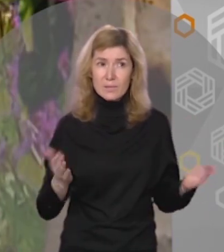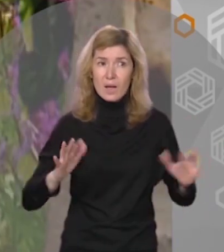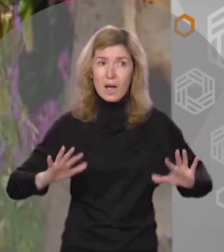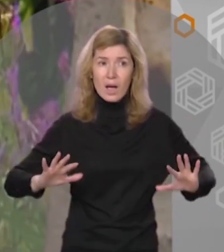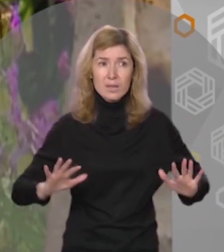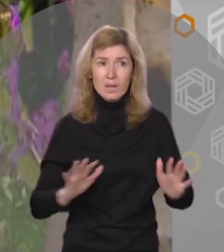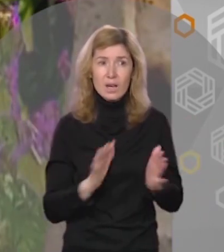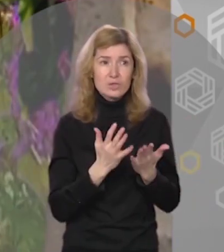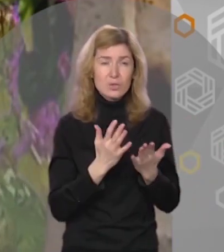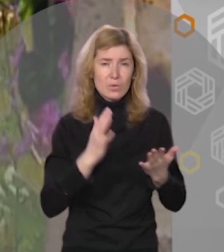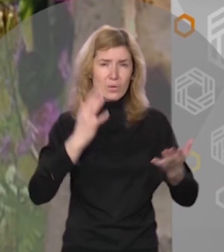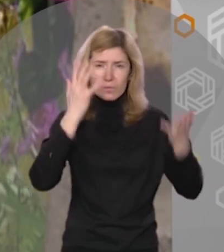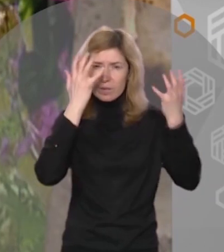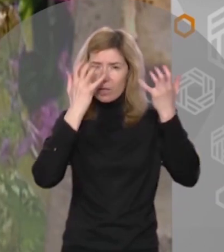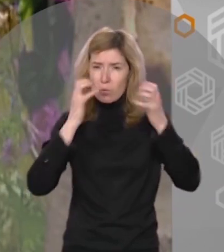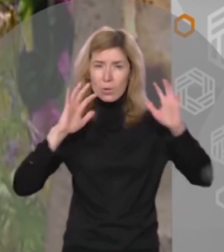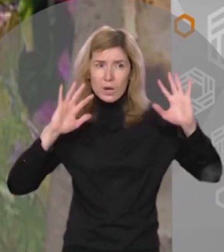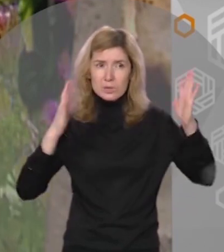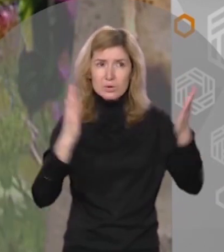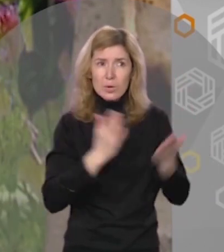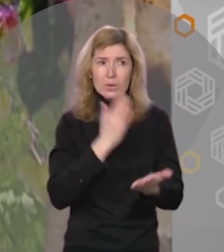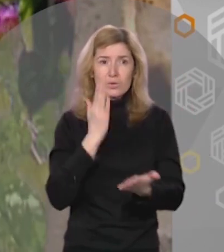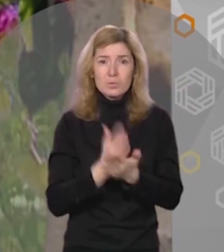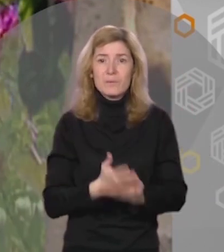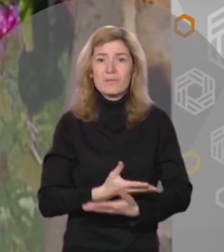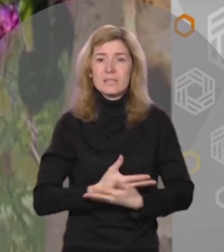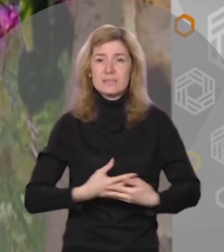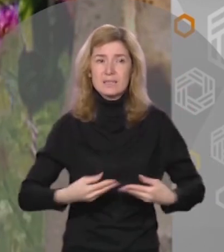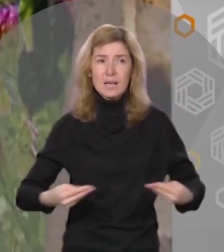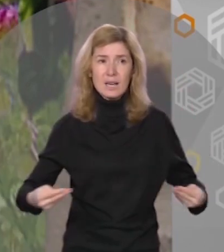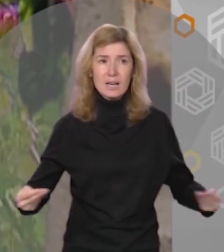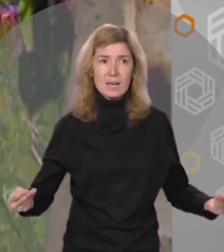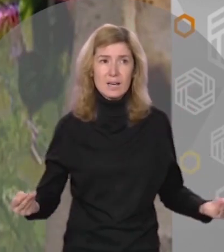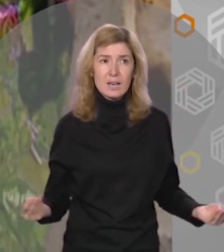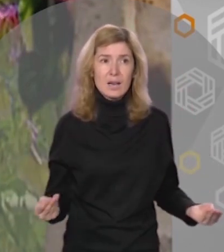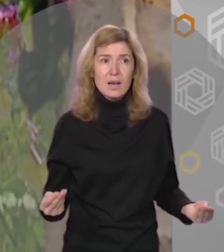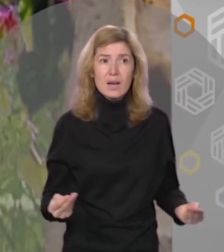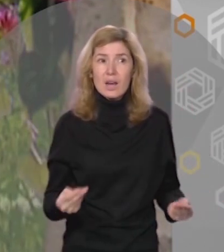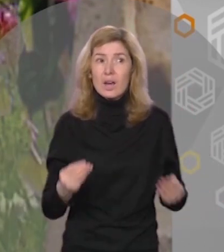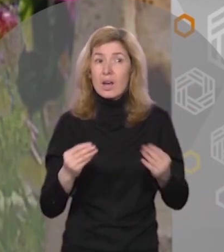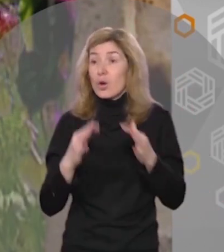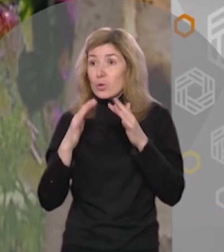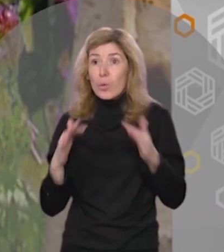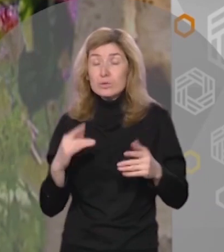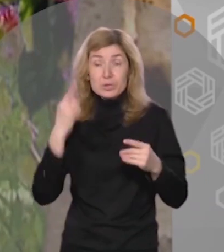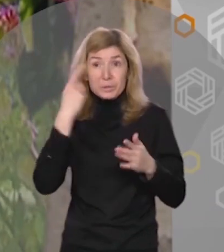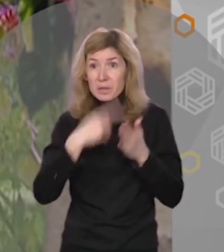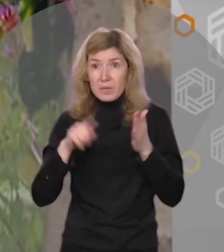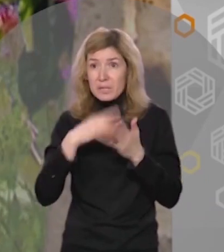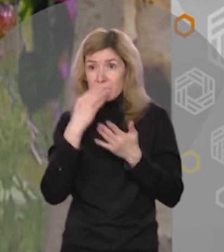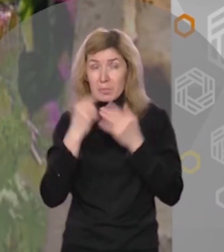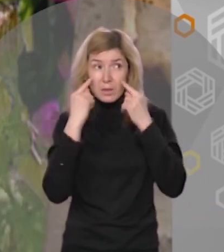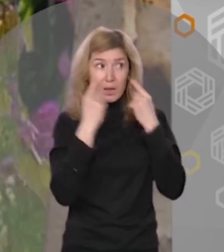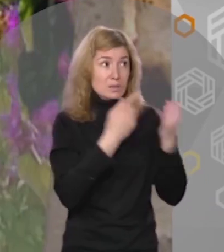Однажды в дремучем лесу наступила весна Зверушки даже не верили своим глазам